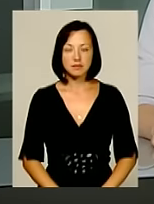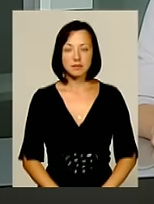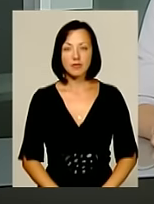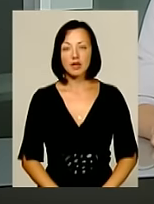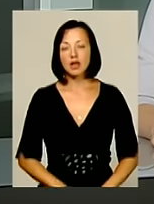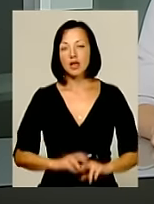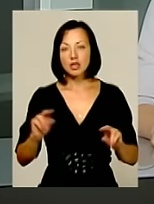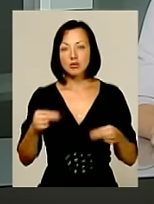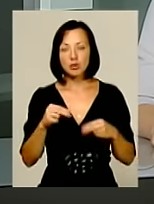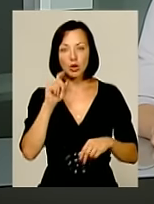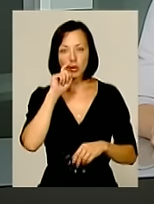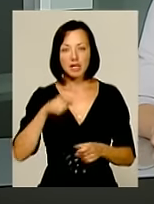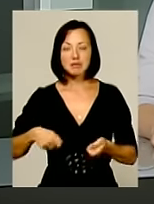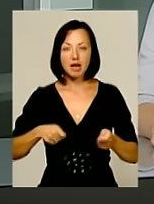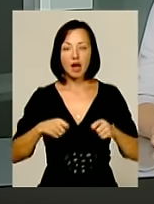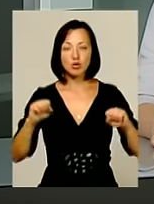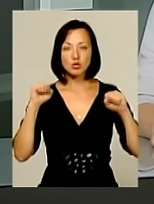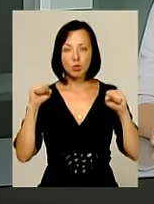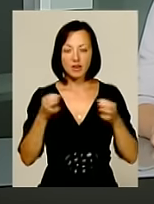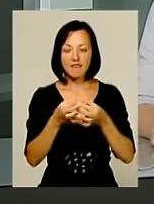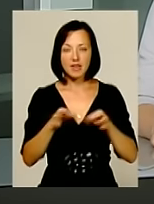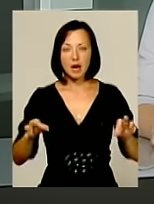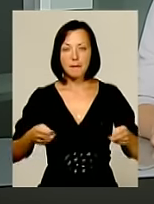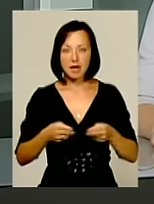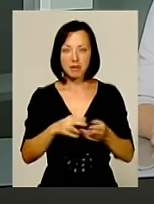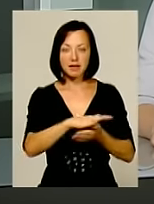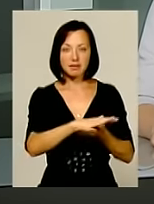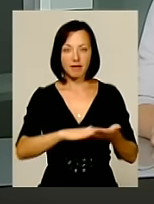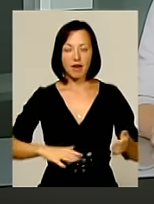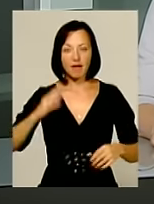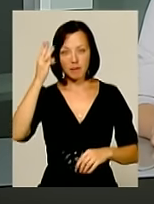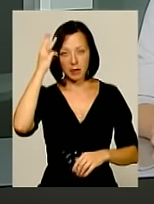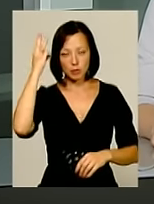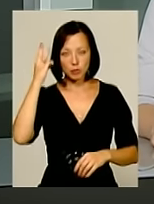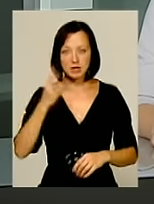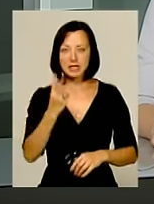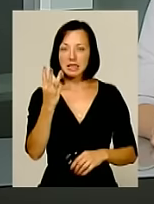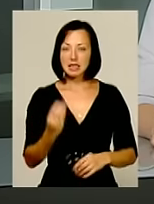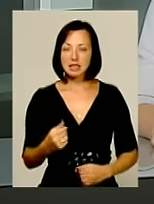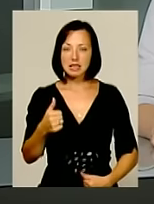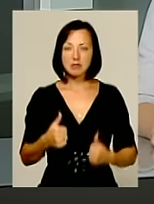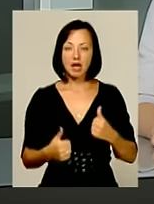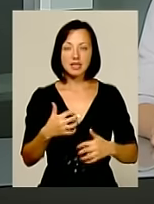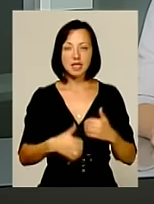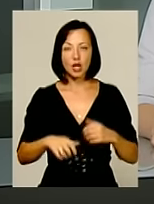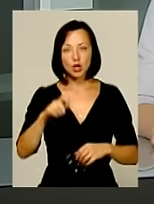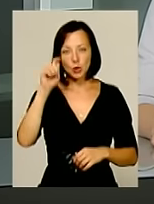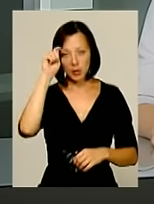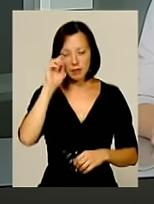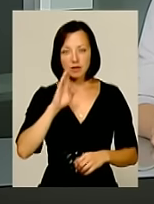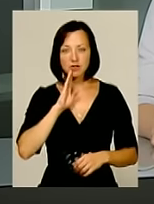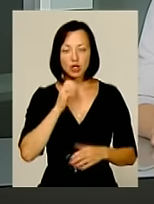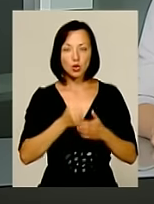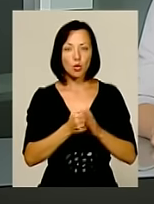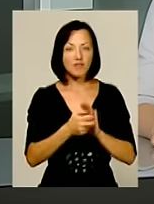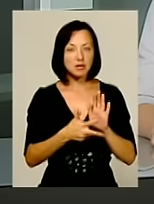Чемпіонат України з більярдного спорту «Вільна піраміда» триває в обласному центрі. За три дні змагань серед юнаків та дівчат віком